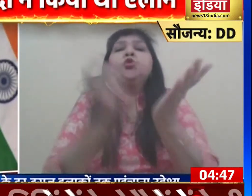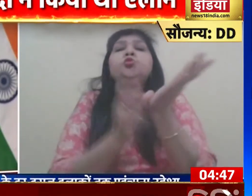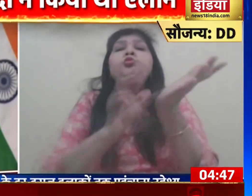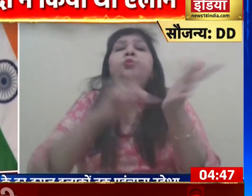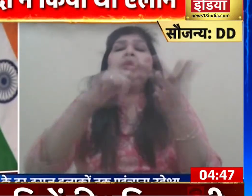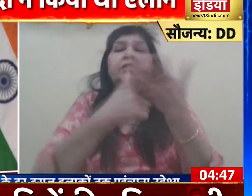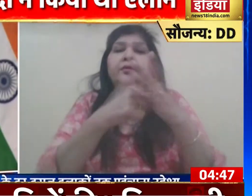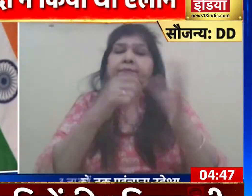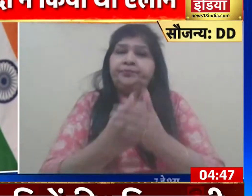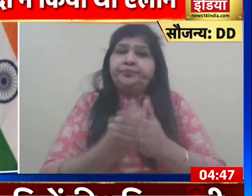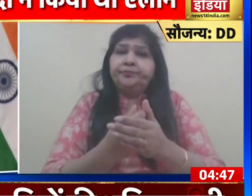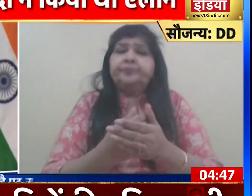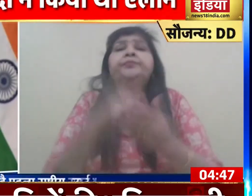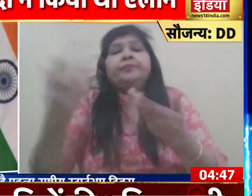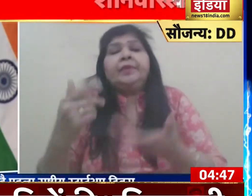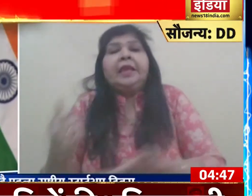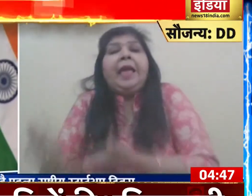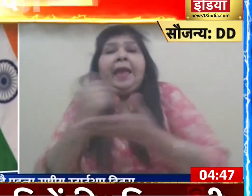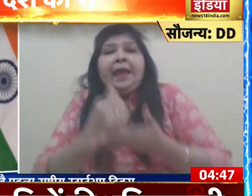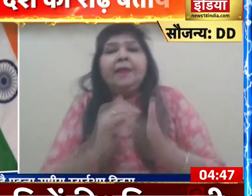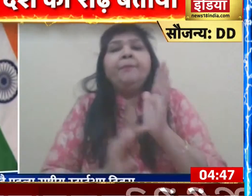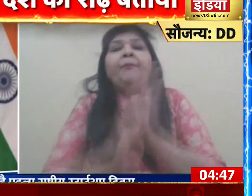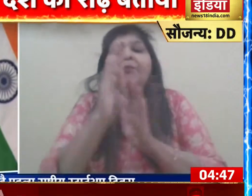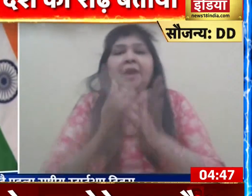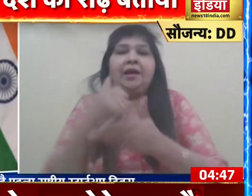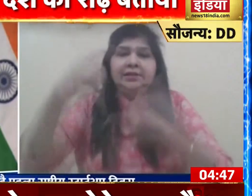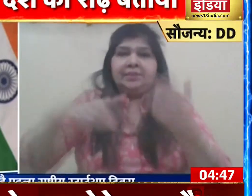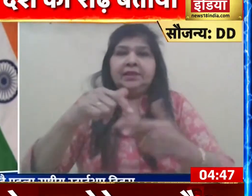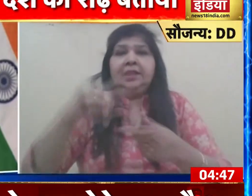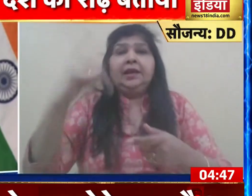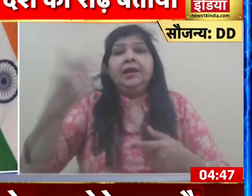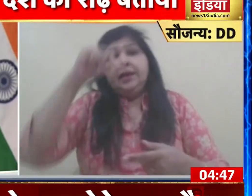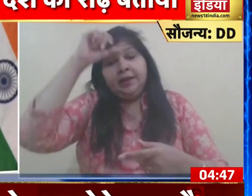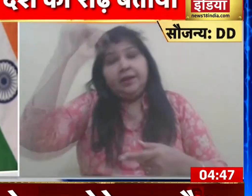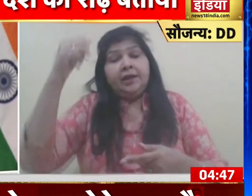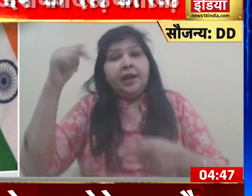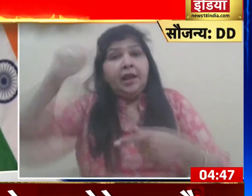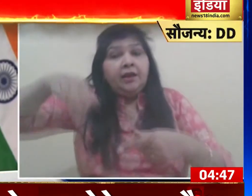और विकास में निवेश को सरकार की प्रात्मिक्ता बताया था